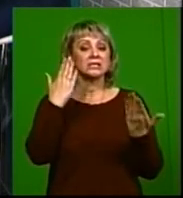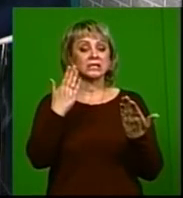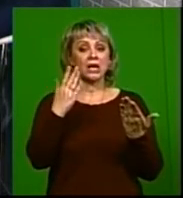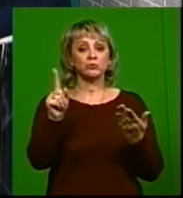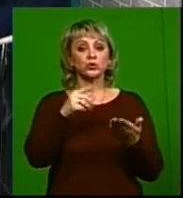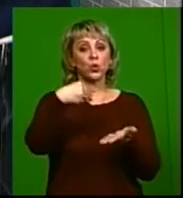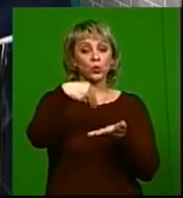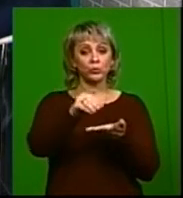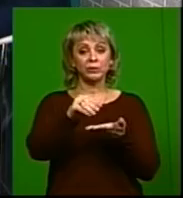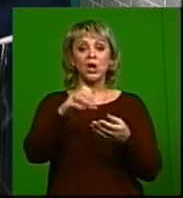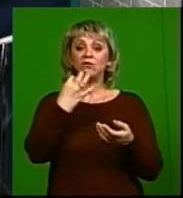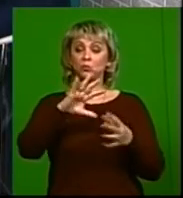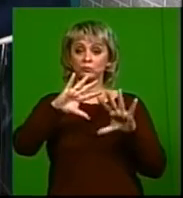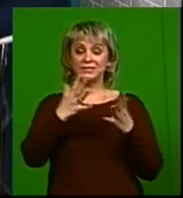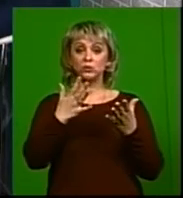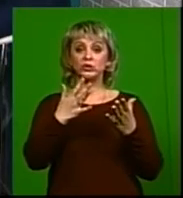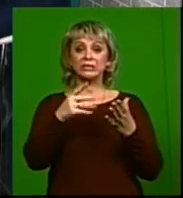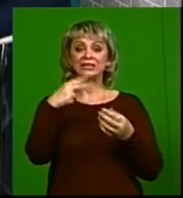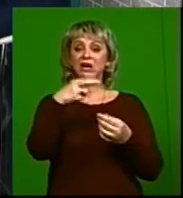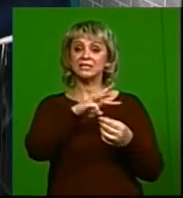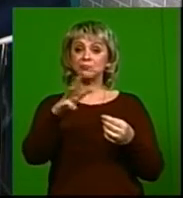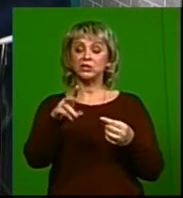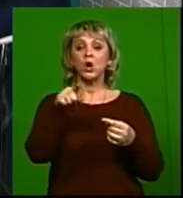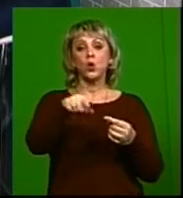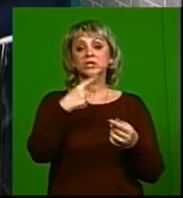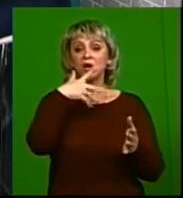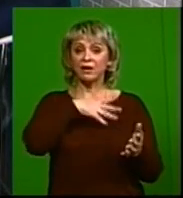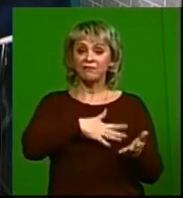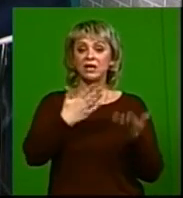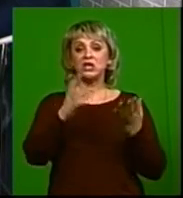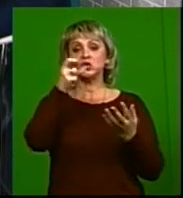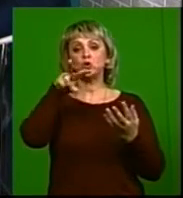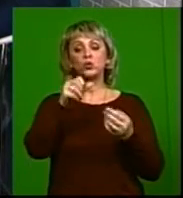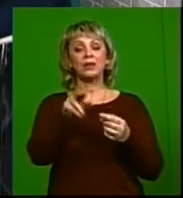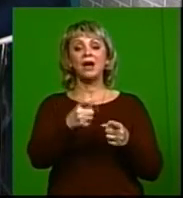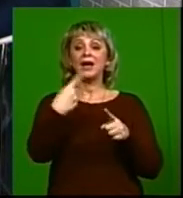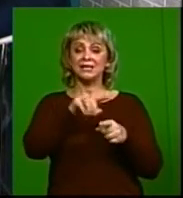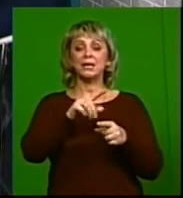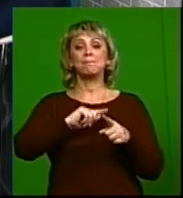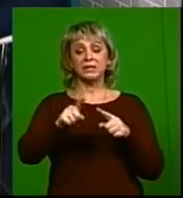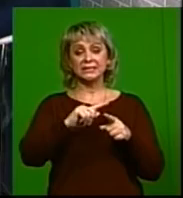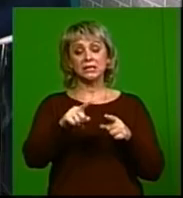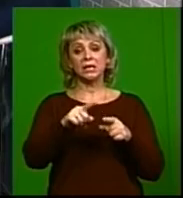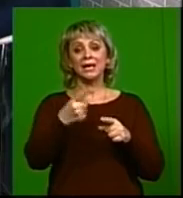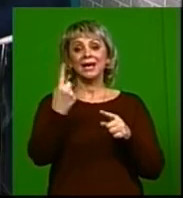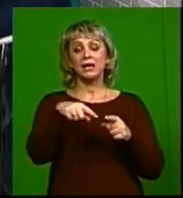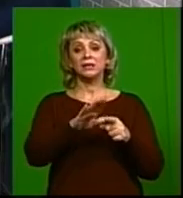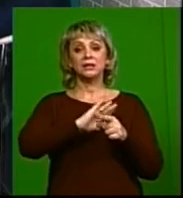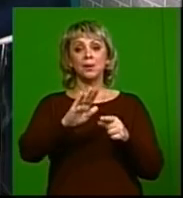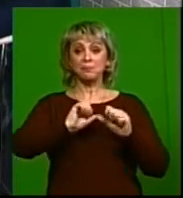закупим, но в любом случае 20 минут хоть по крови, хоть по слюне. Очень быстро. Да, это быстро, и это